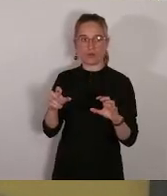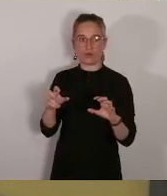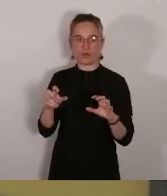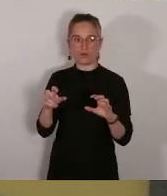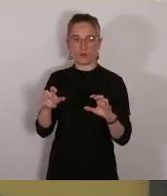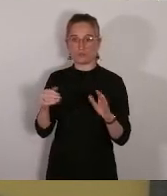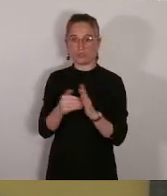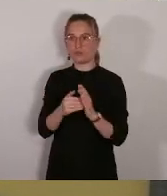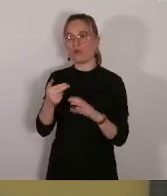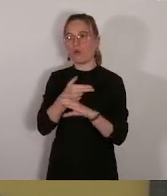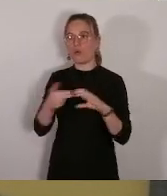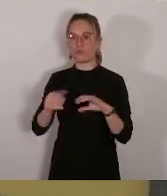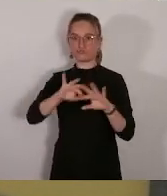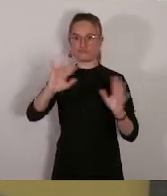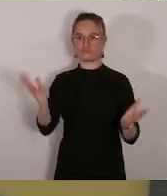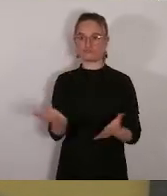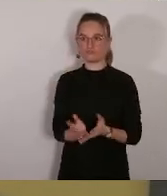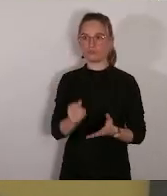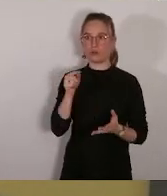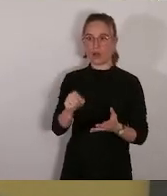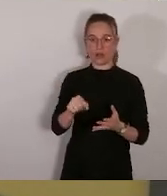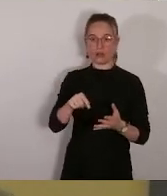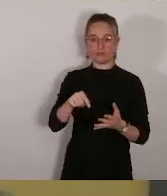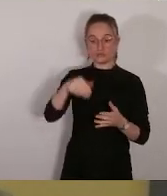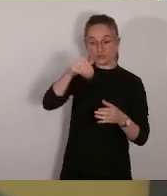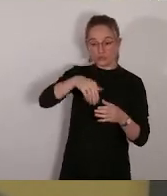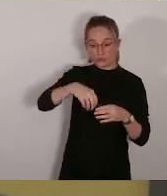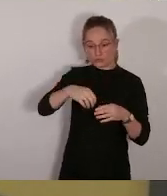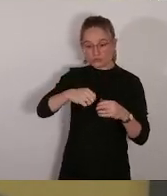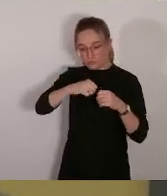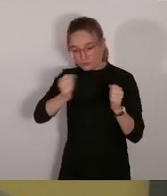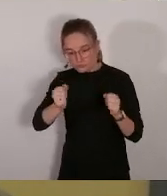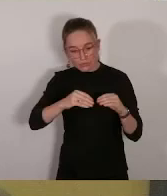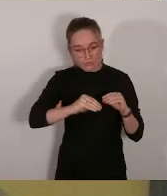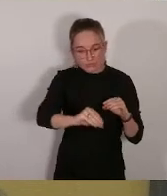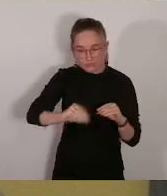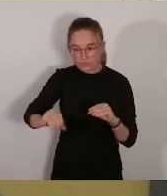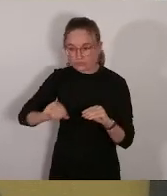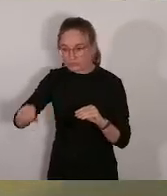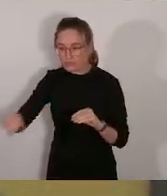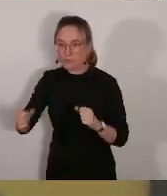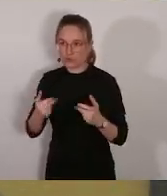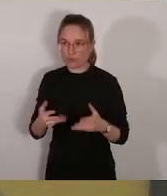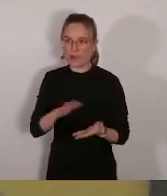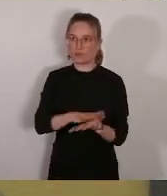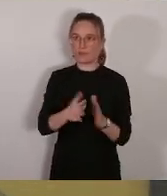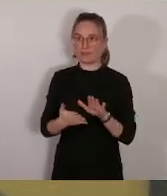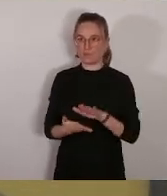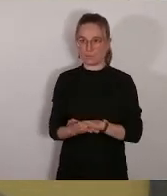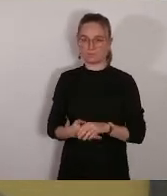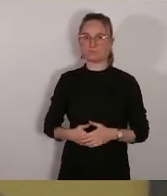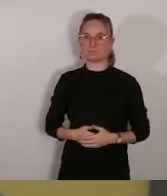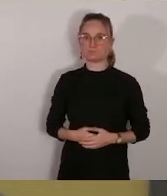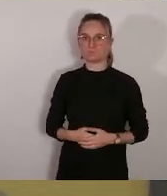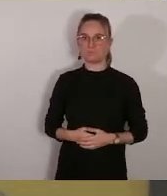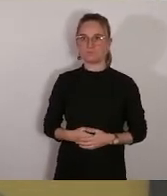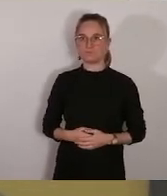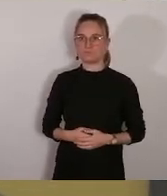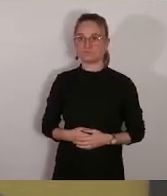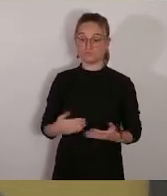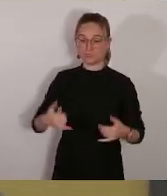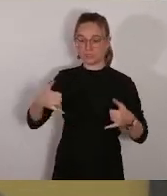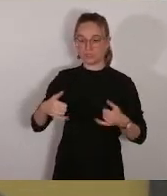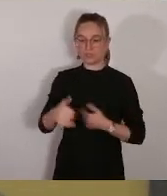qui vont globalement toucher 7 200 euros, soit 27% de l'enveloppe. Je ferai remarquer que notre secteur, on a souvent une